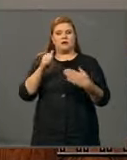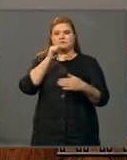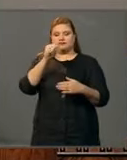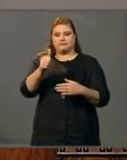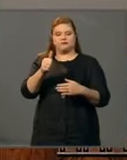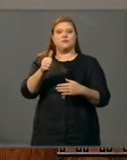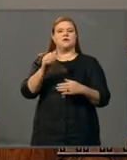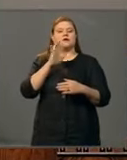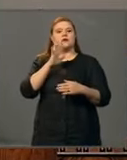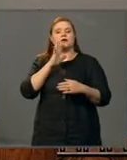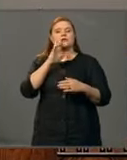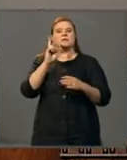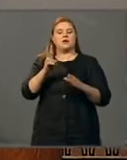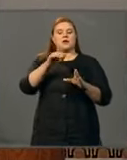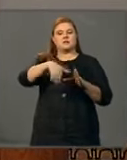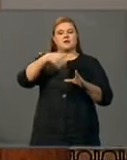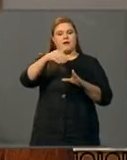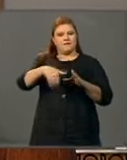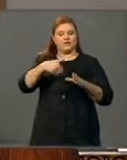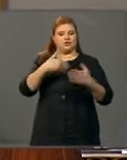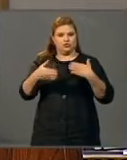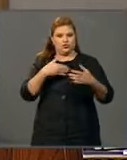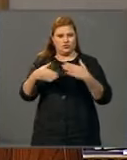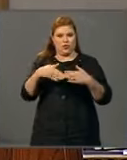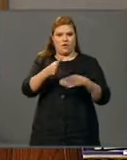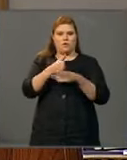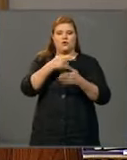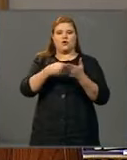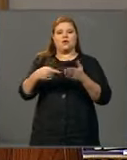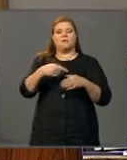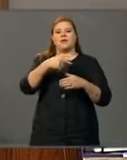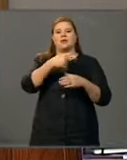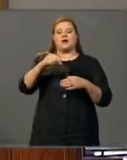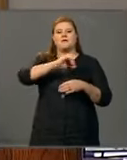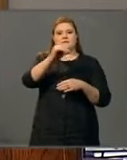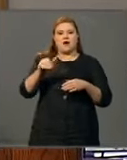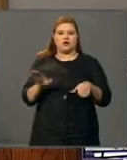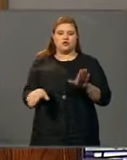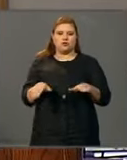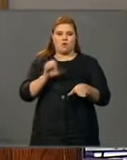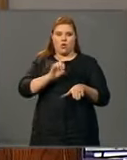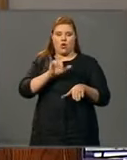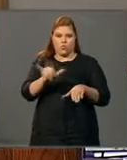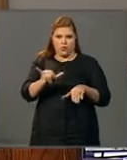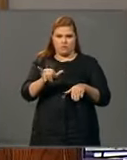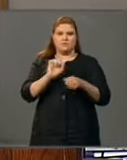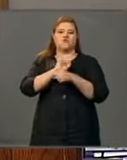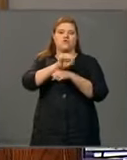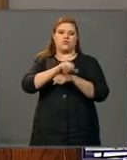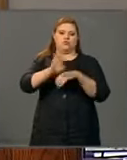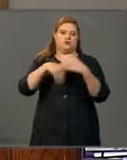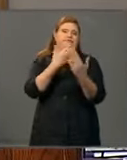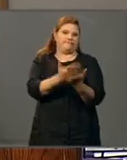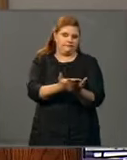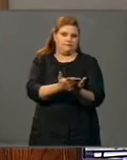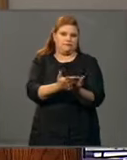kaivostoimintaa harjoittava Talvivaara Sotkamo Oy haetaan konkurssiin. Listattu emoyhtiö